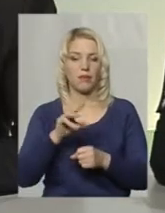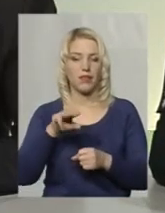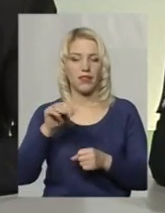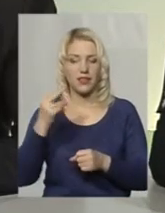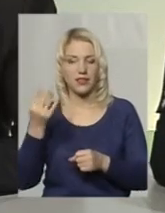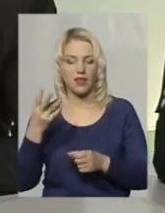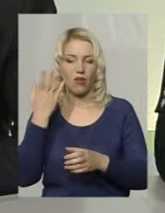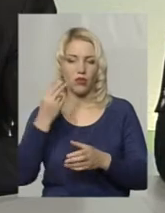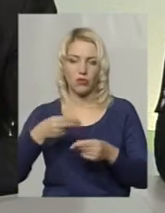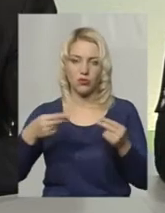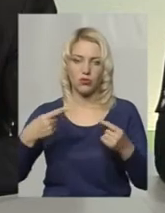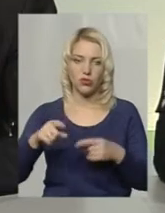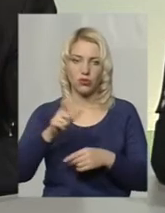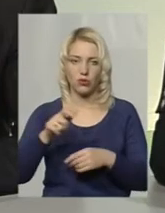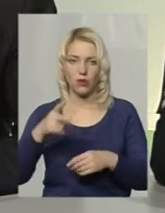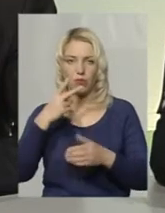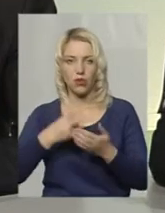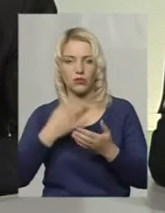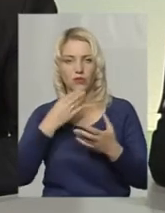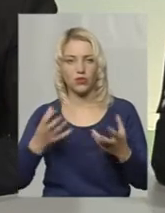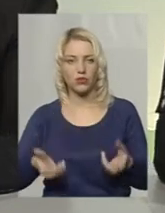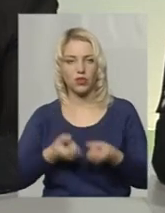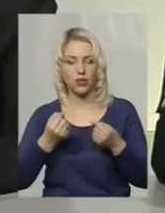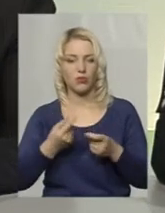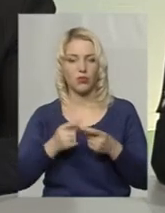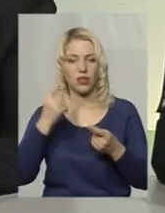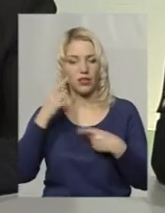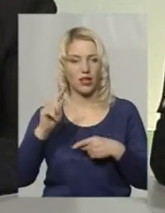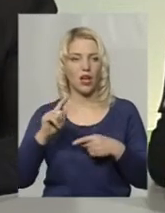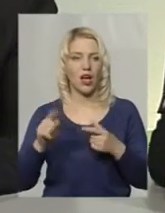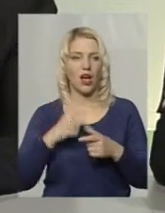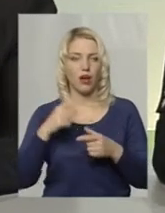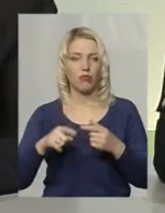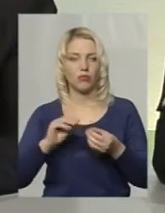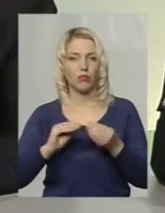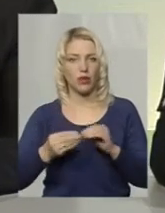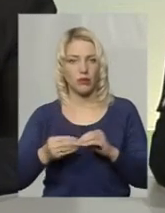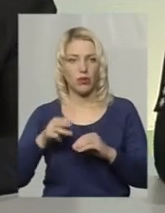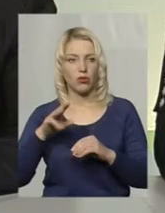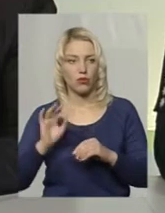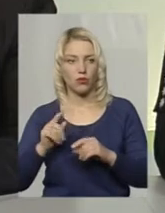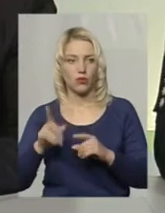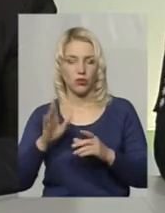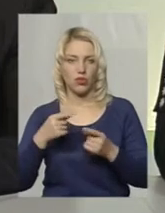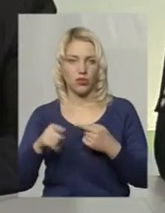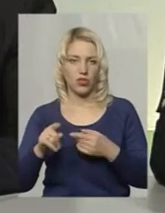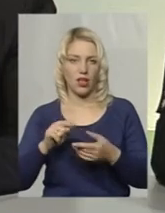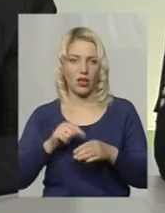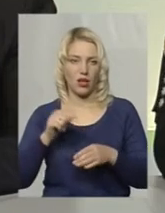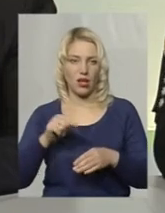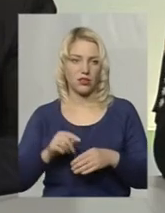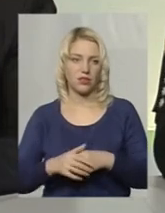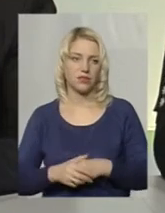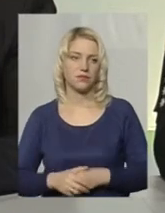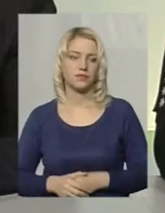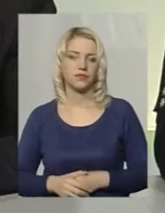підписують інші громадяни, вони показують свою підтримку цієї ідеї або проблеми, то зовсім інша реакція навіть йде. І журналісти